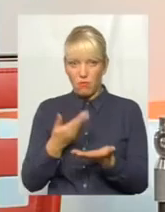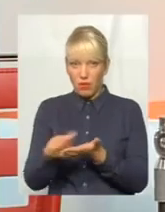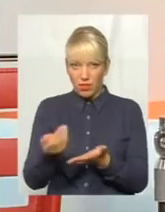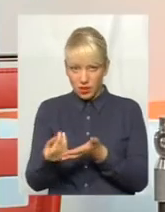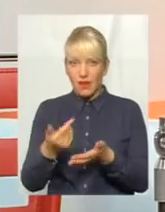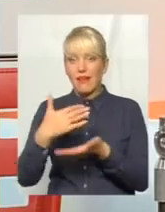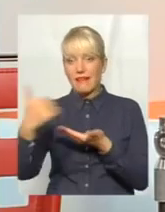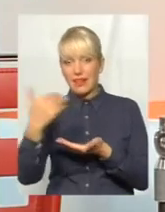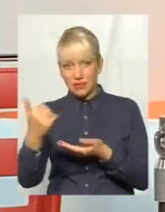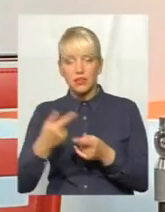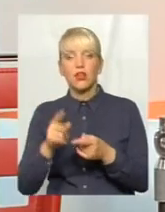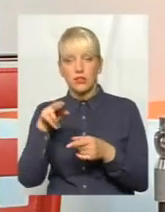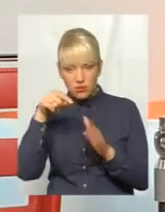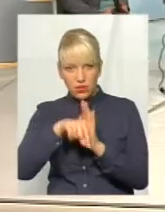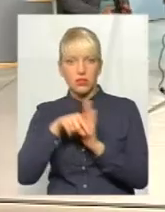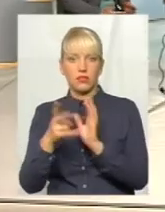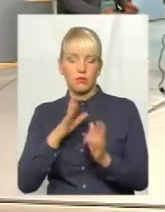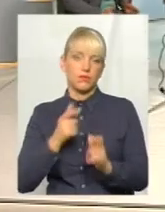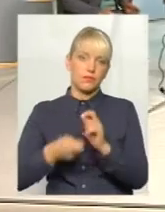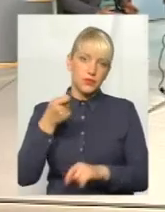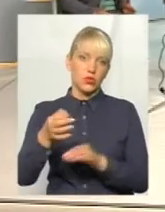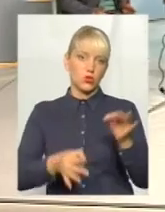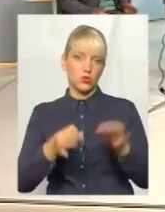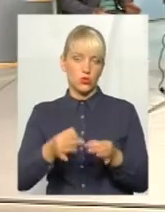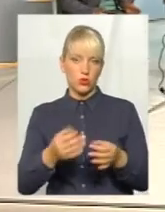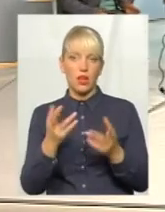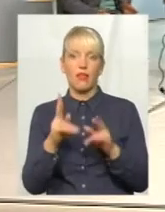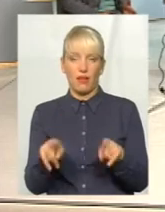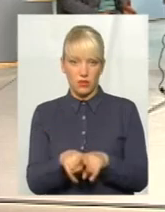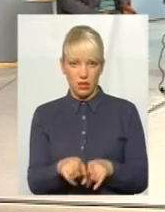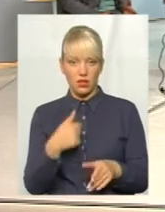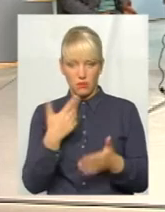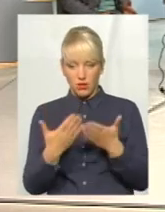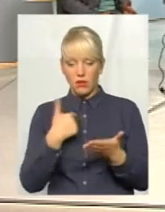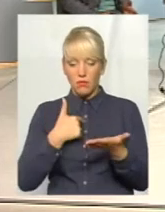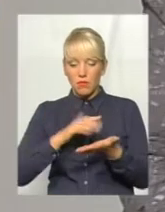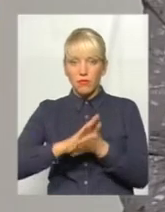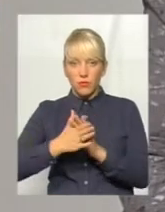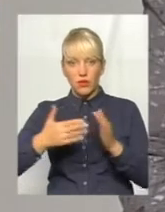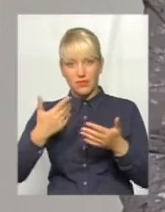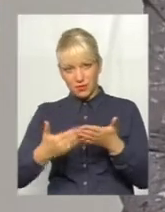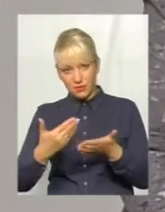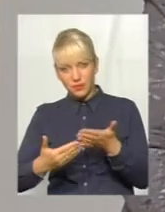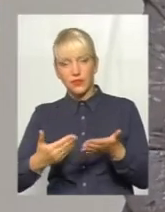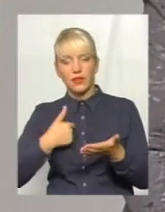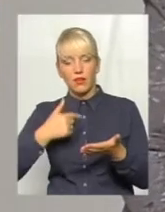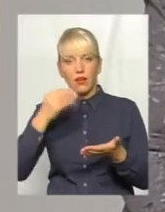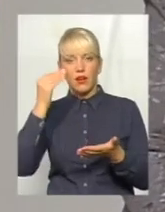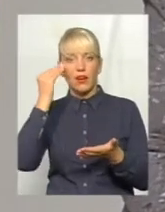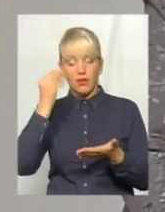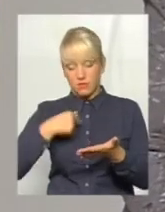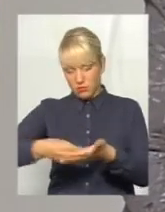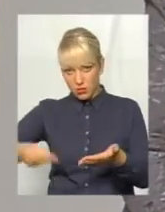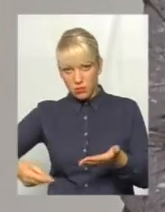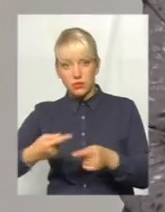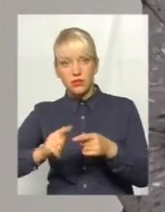так нині мені коментуєте, що 45 днів, якщо на два роки угода була з банком, клієнта, то ви повинні